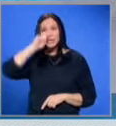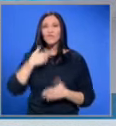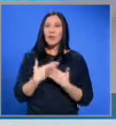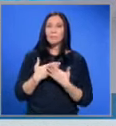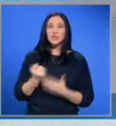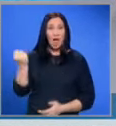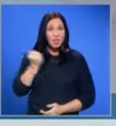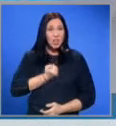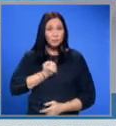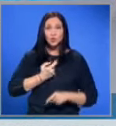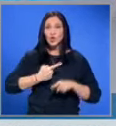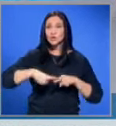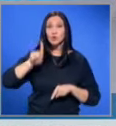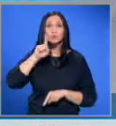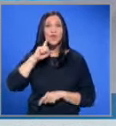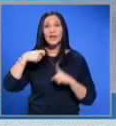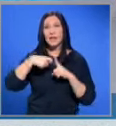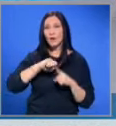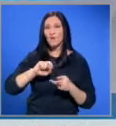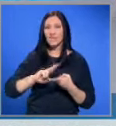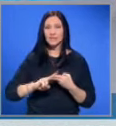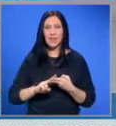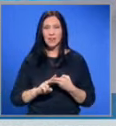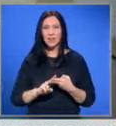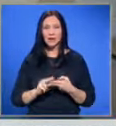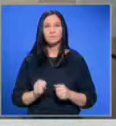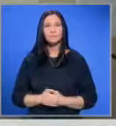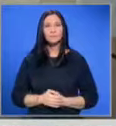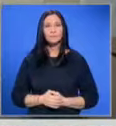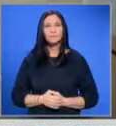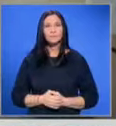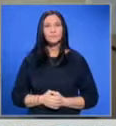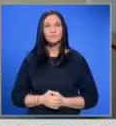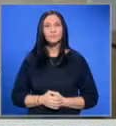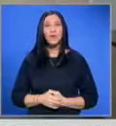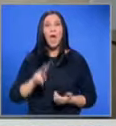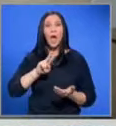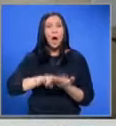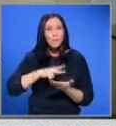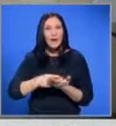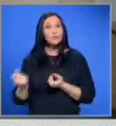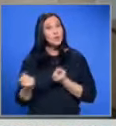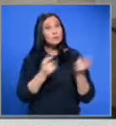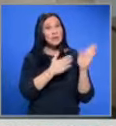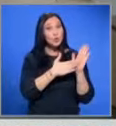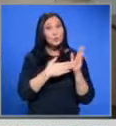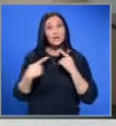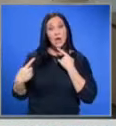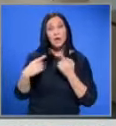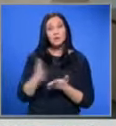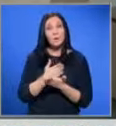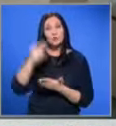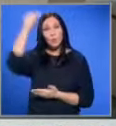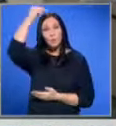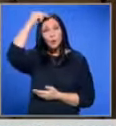намушканите с нож момчета Кирил и Васил. Превод и изпращане на документация и разговори между